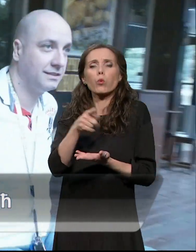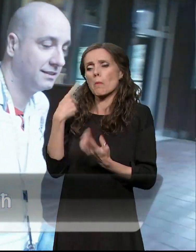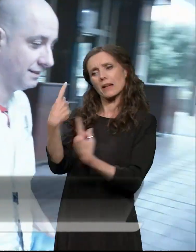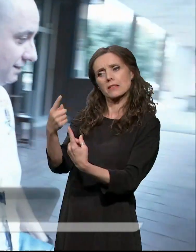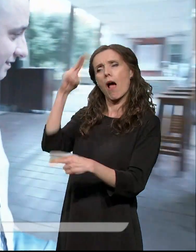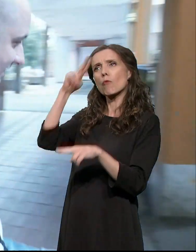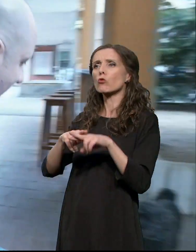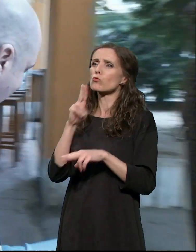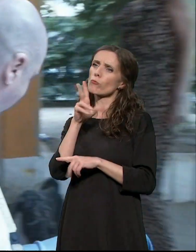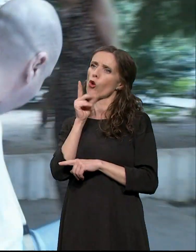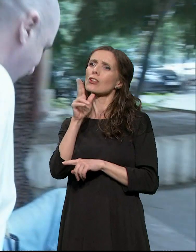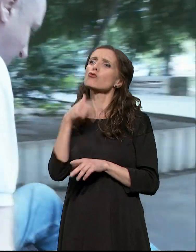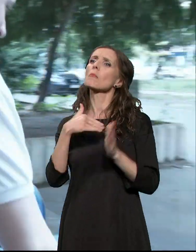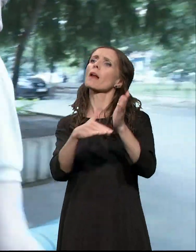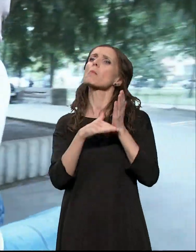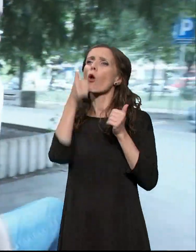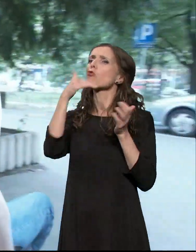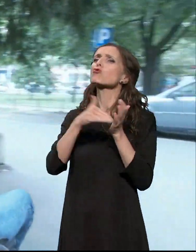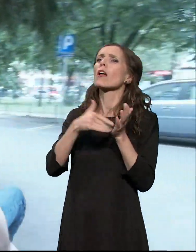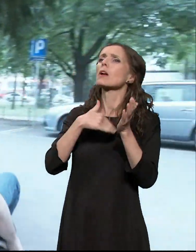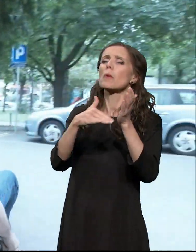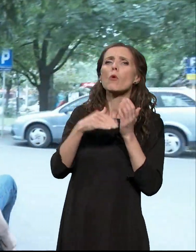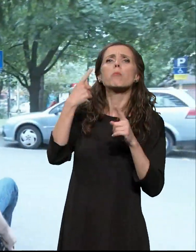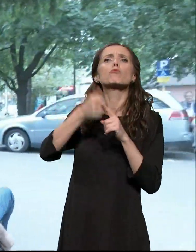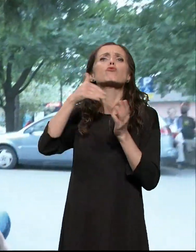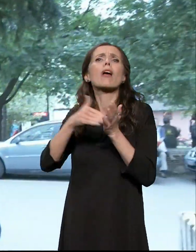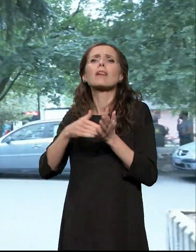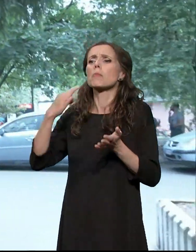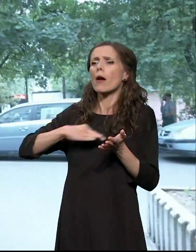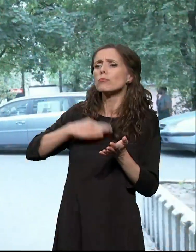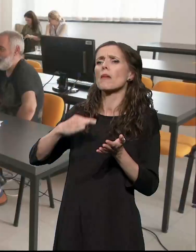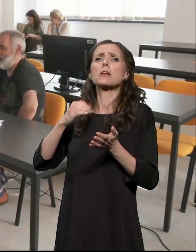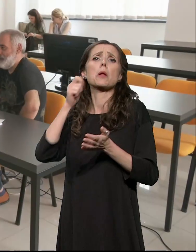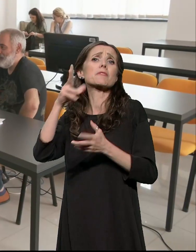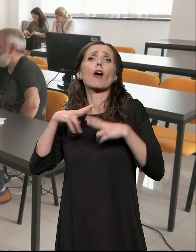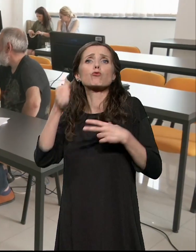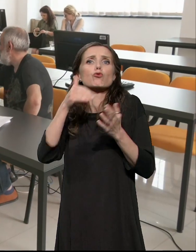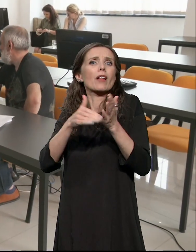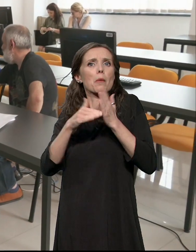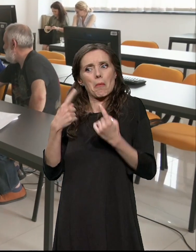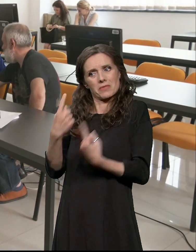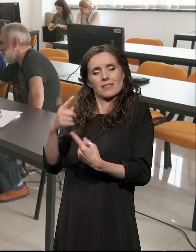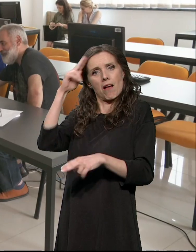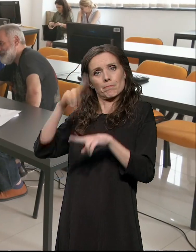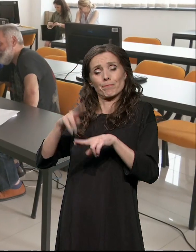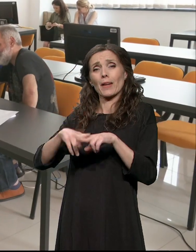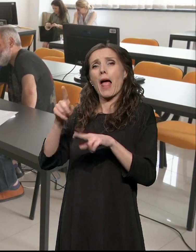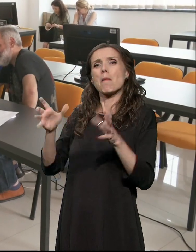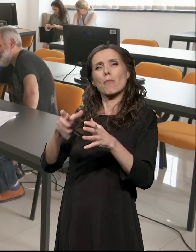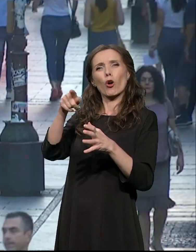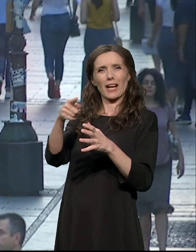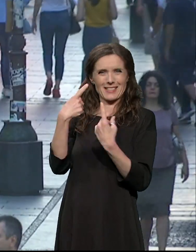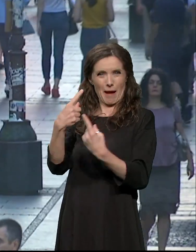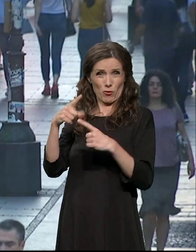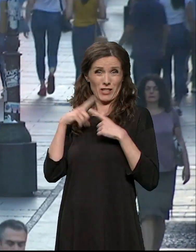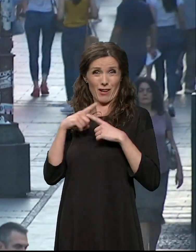obavljanju osnovnih životnih potreba i završavanju svakodnevnih obaveza. Pokreće samostalnih života osoba sa invaliditetom